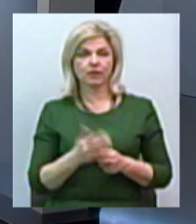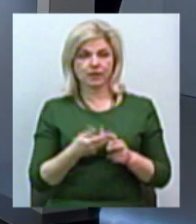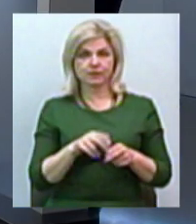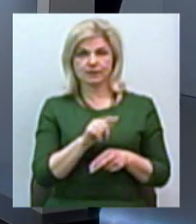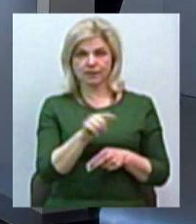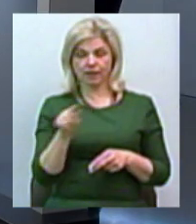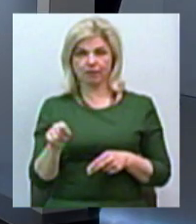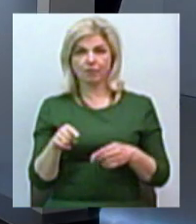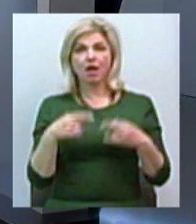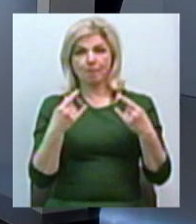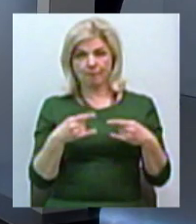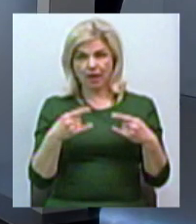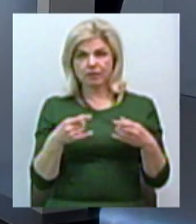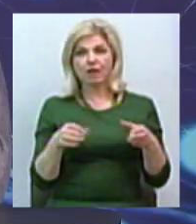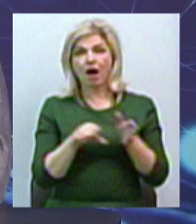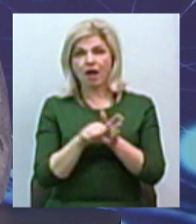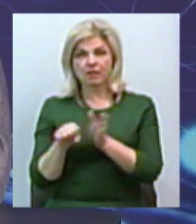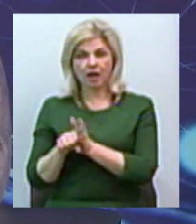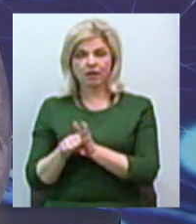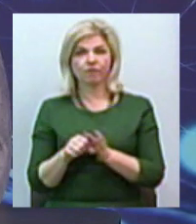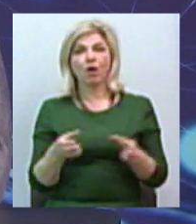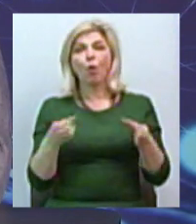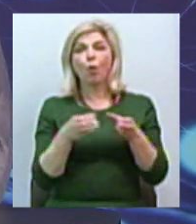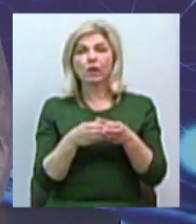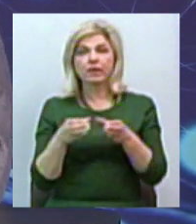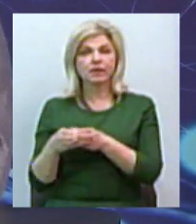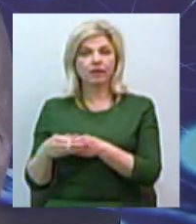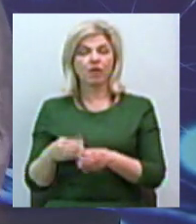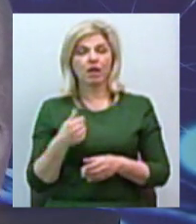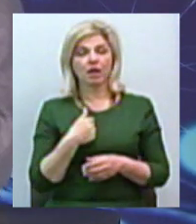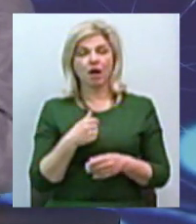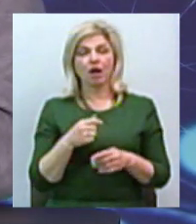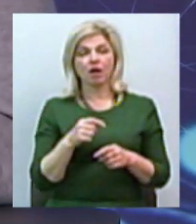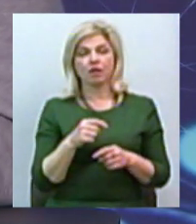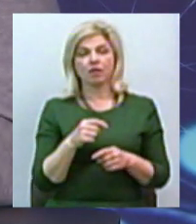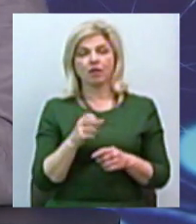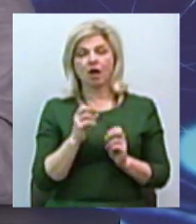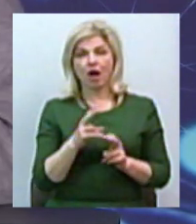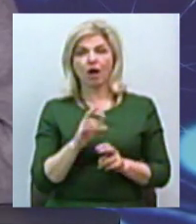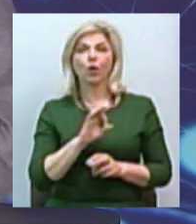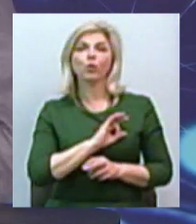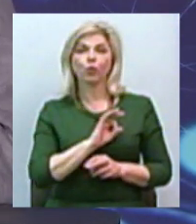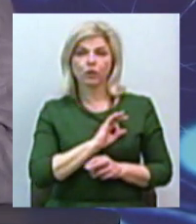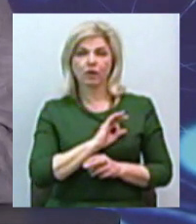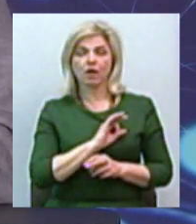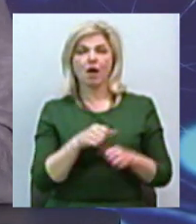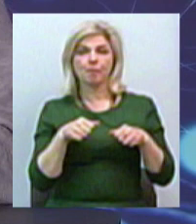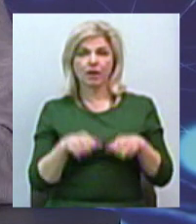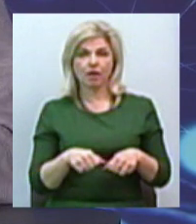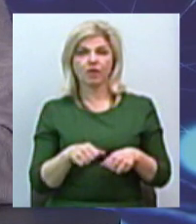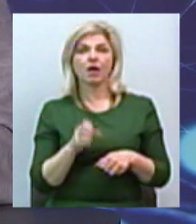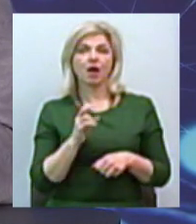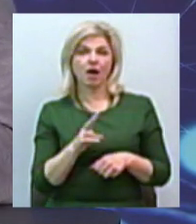медіагруп чи медіахолдингів, а як особами юридичного права, як комерційними